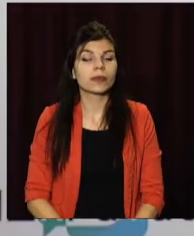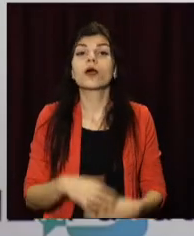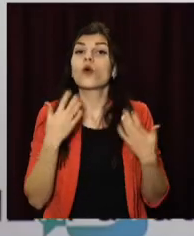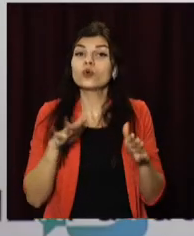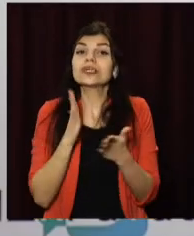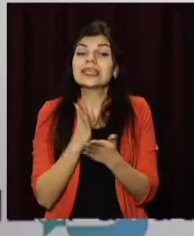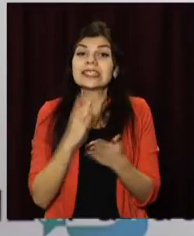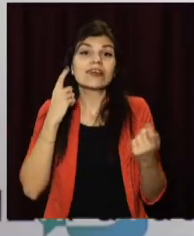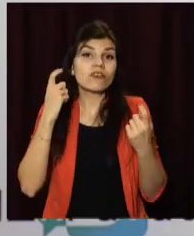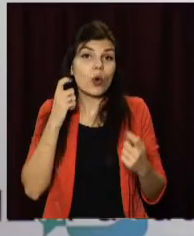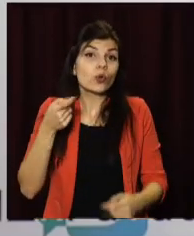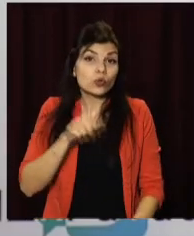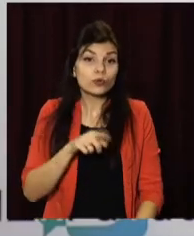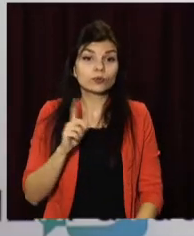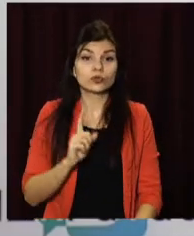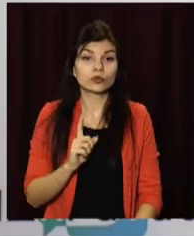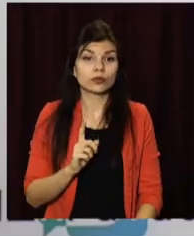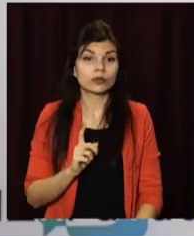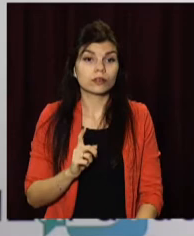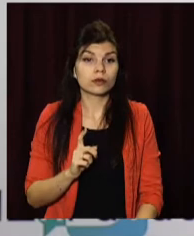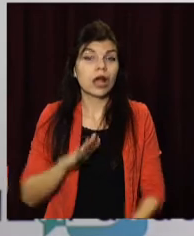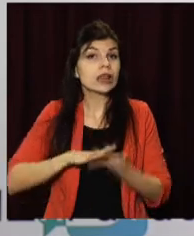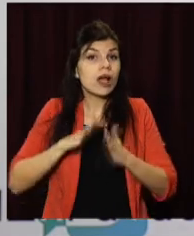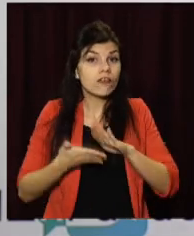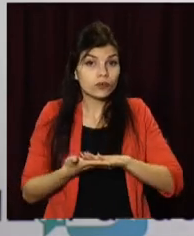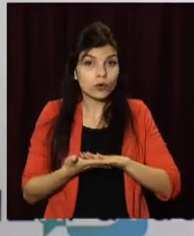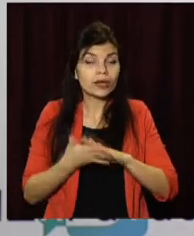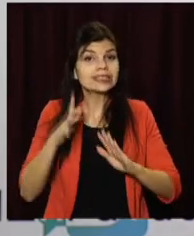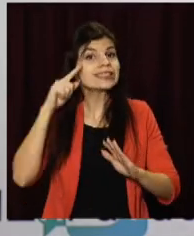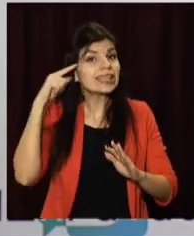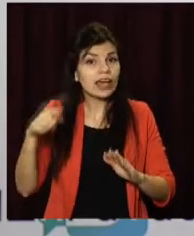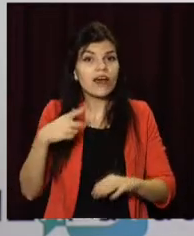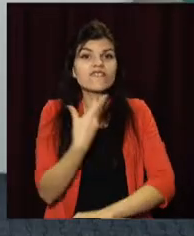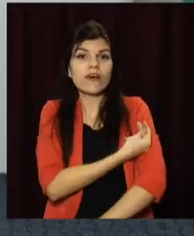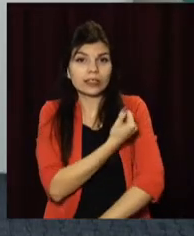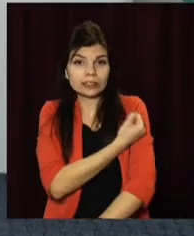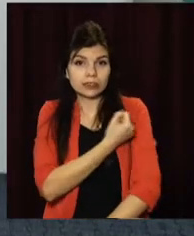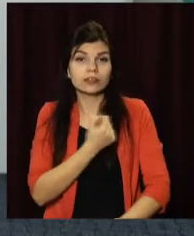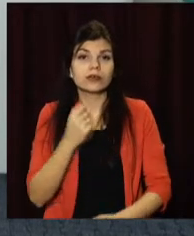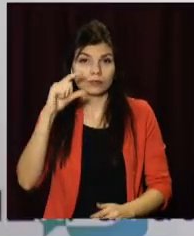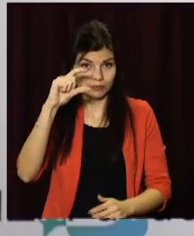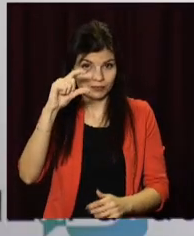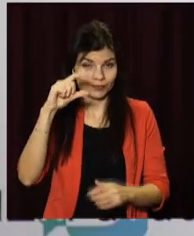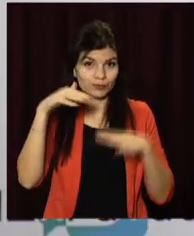інформація про те, що договір з китайською вакциню, вона